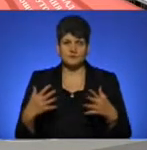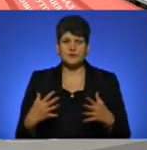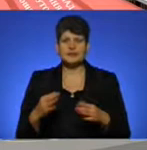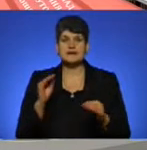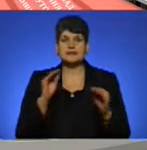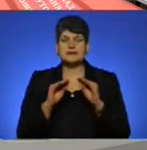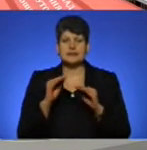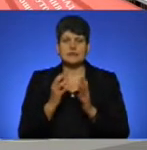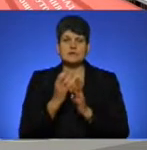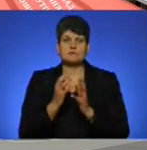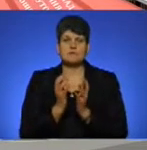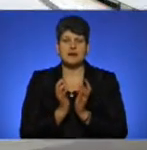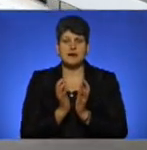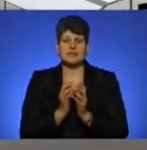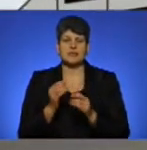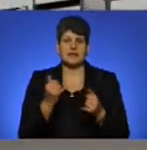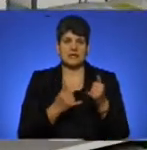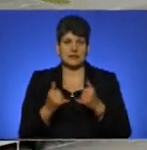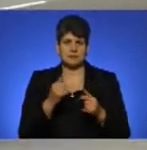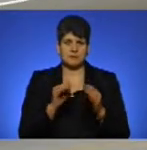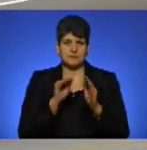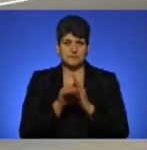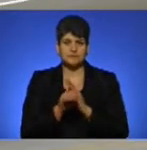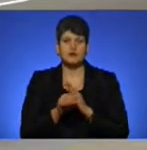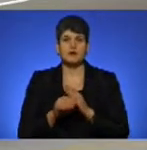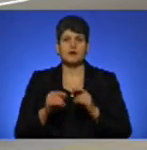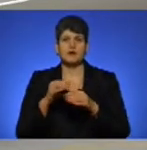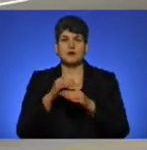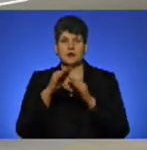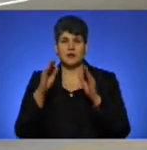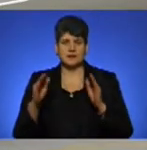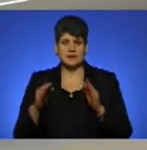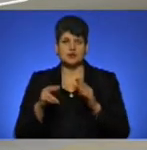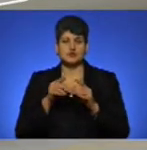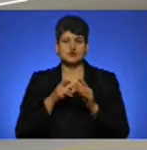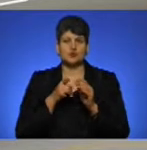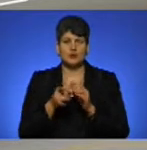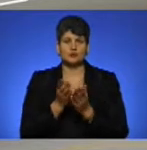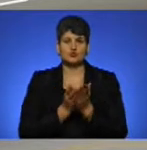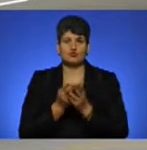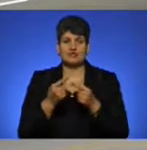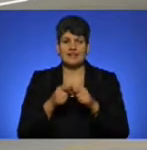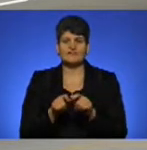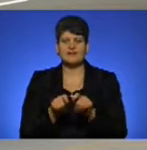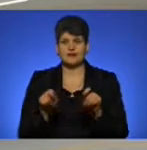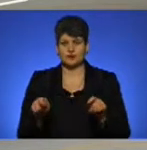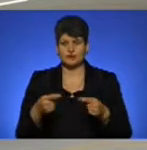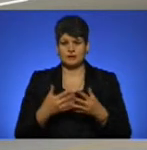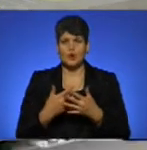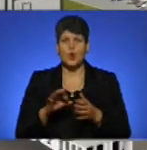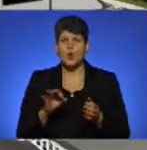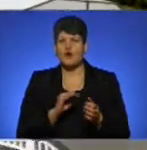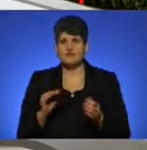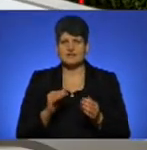зберігання товарів побутової хімії, крита стоянка обслуговуючої техніки відкритого типу, офісні приміщення